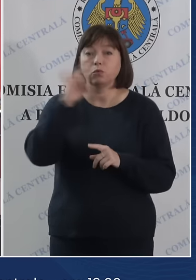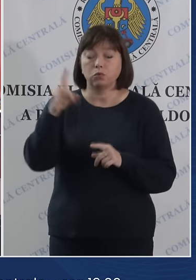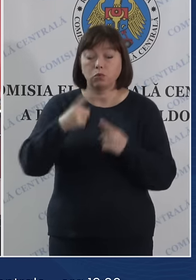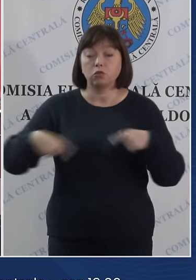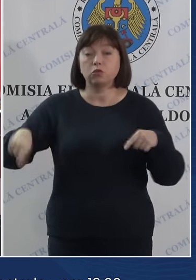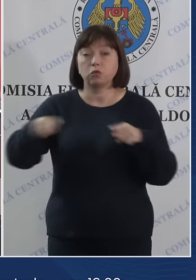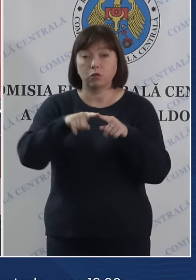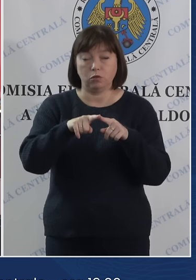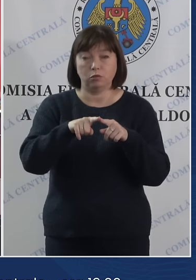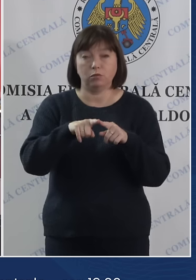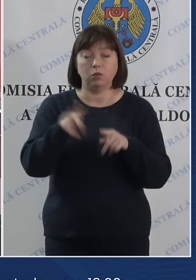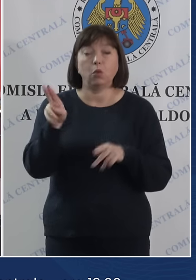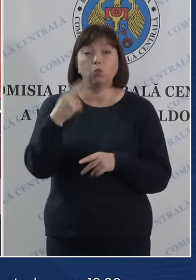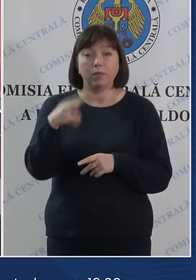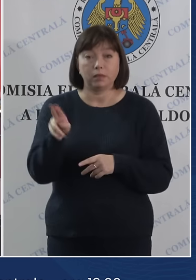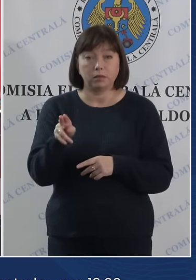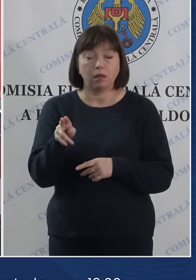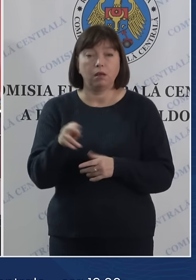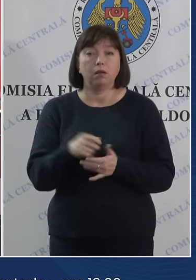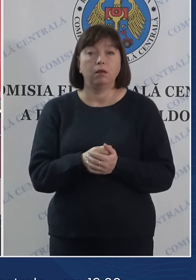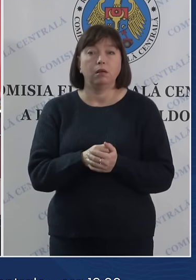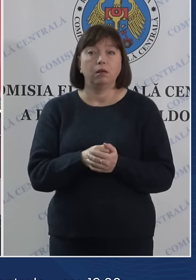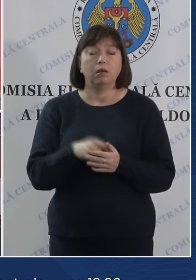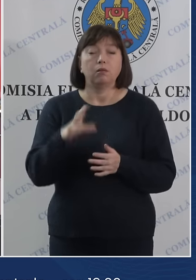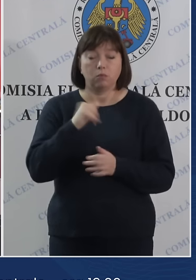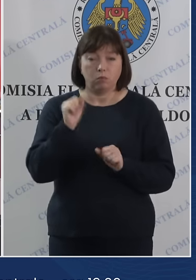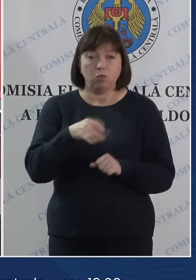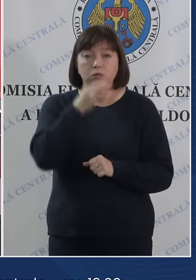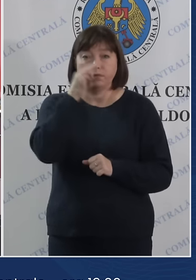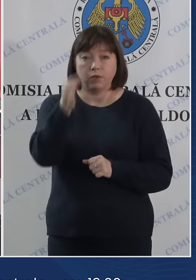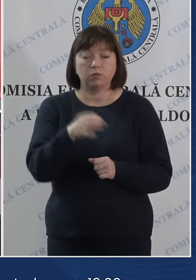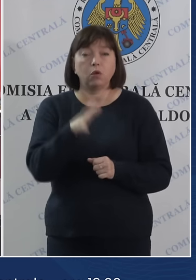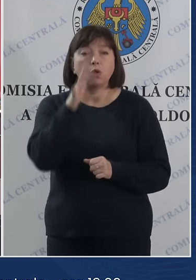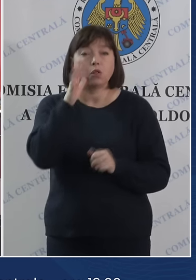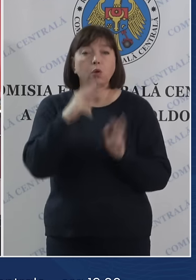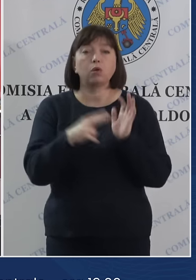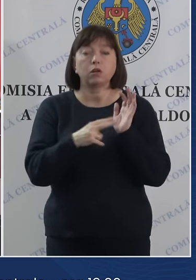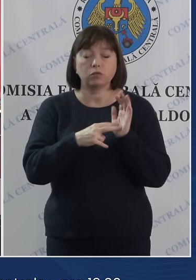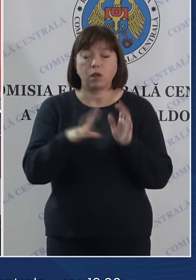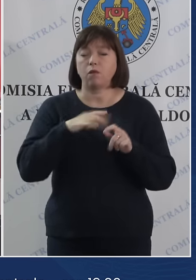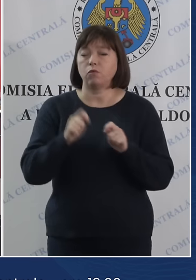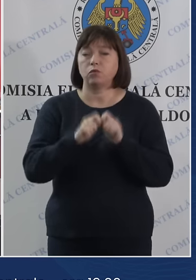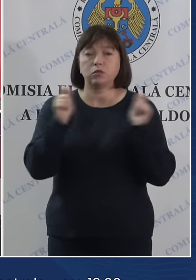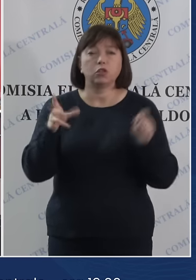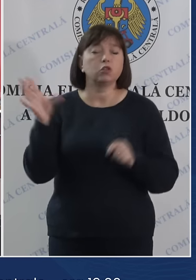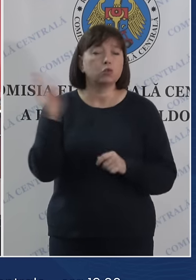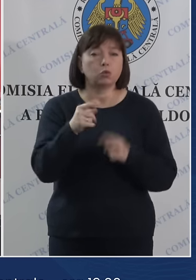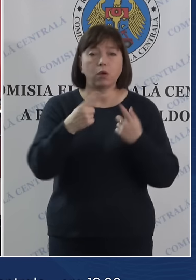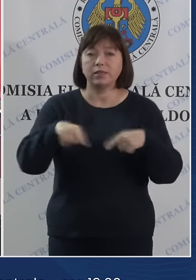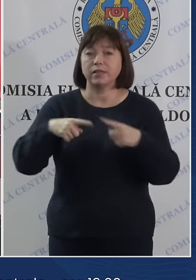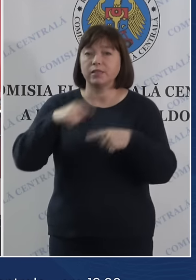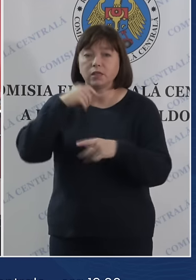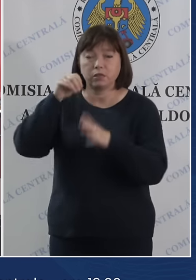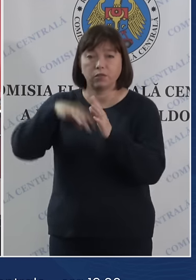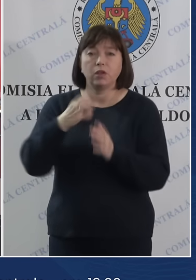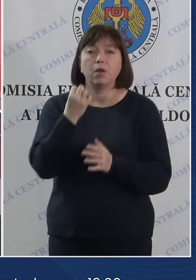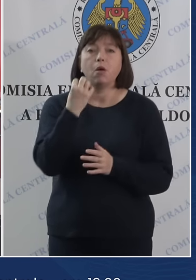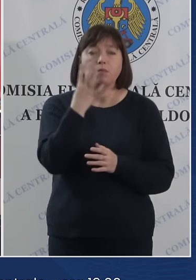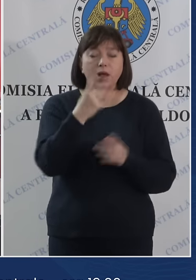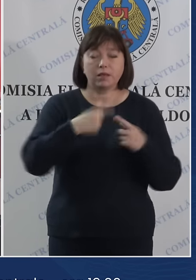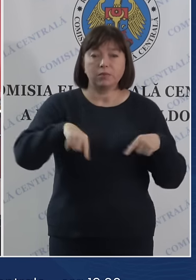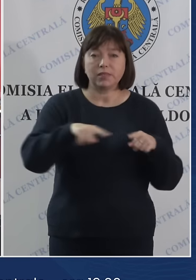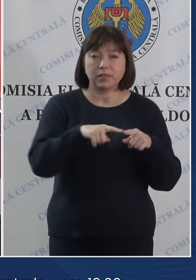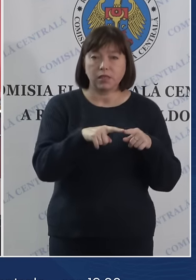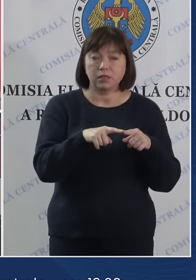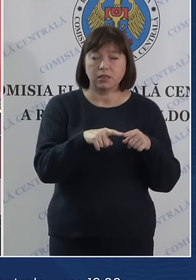circumscripție electorală Dubăsari, vă comunic următoarele. La ora 7 au fost deschise toate secțiile de votare, 14 secții